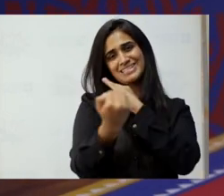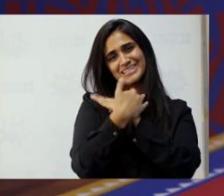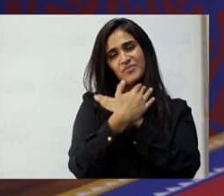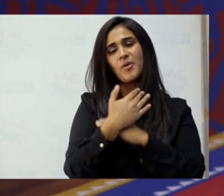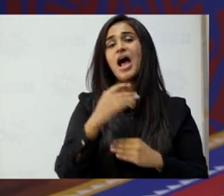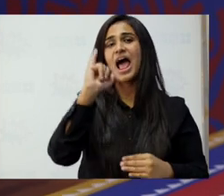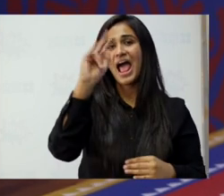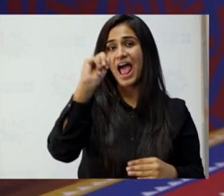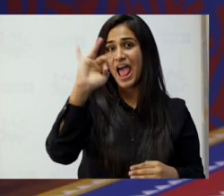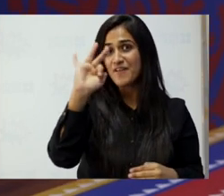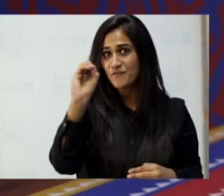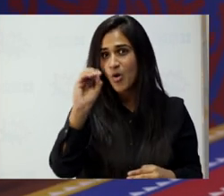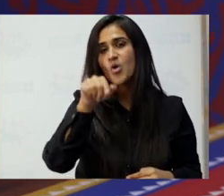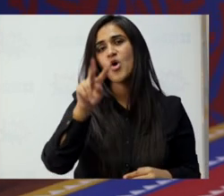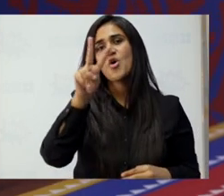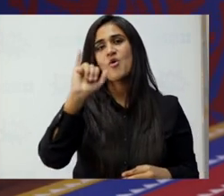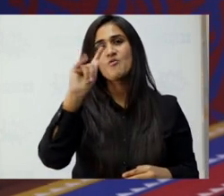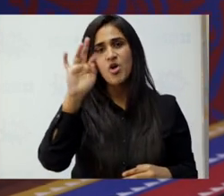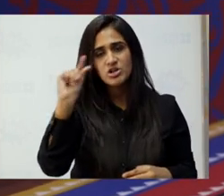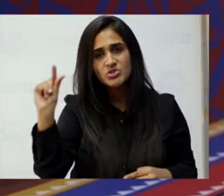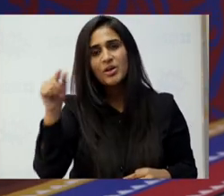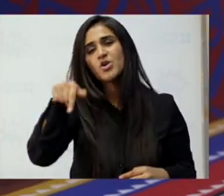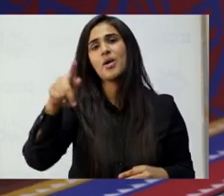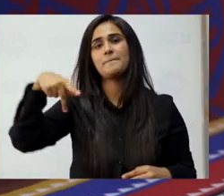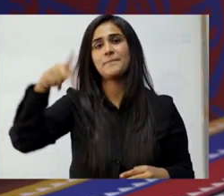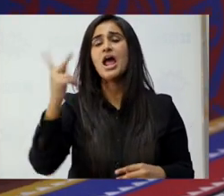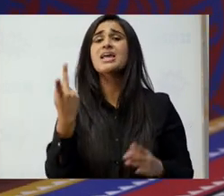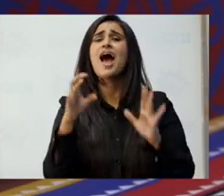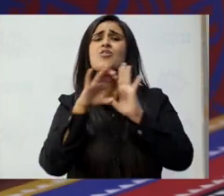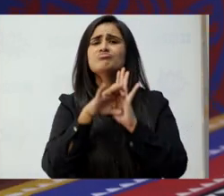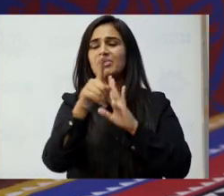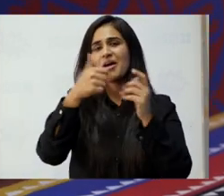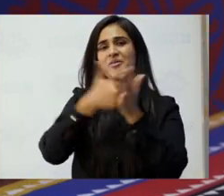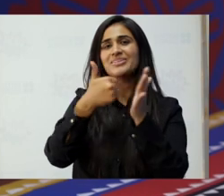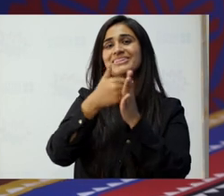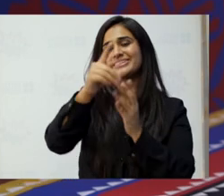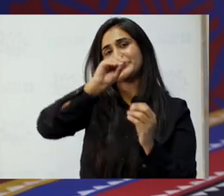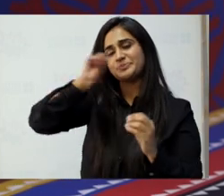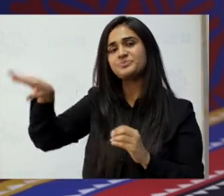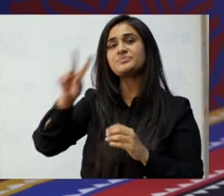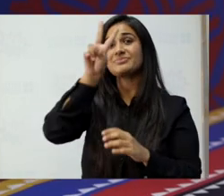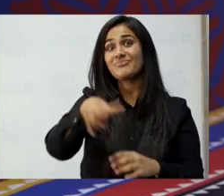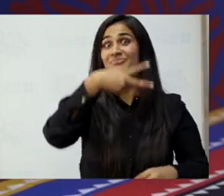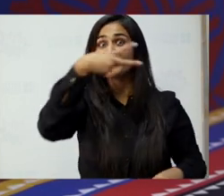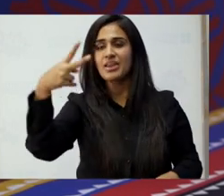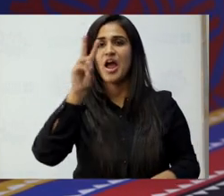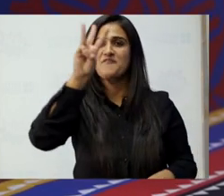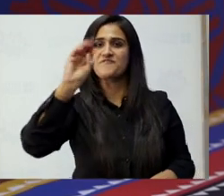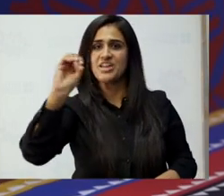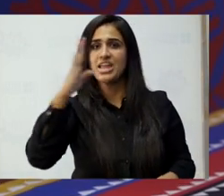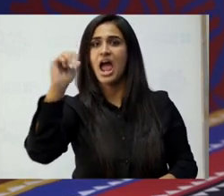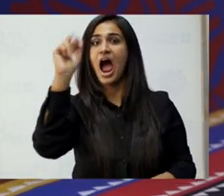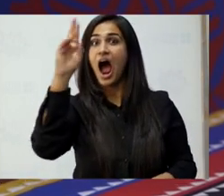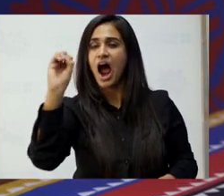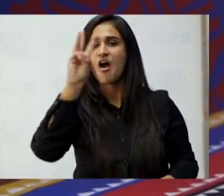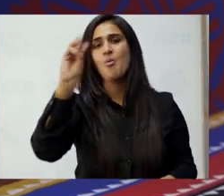ای میل کیجئے at info at wowvirtual.pk یا ہمارے سوشل میڈیا پیجز پہ اسے پوست کیجئے with the hashtag